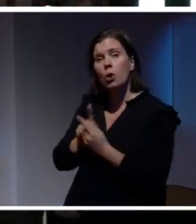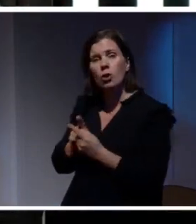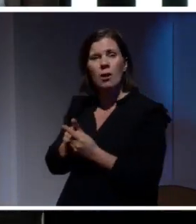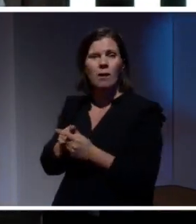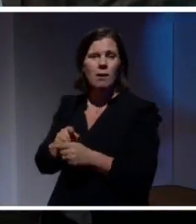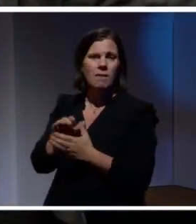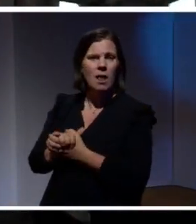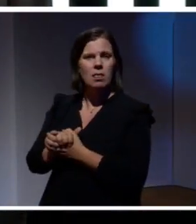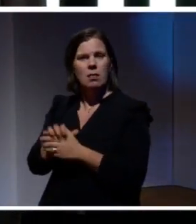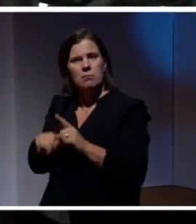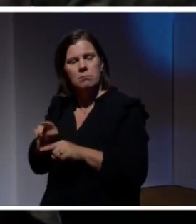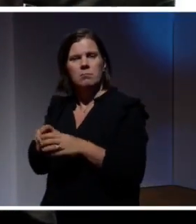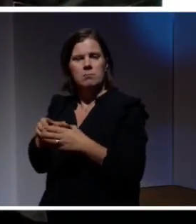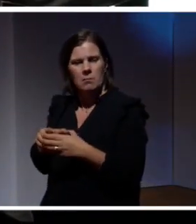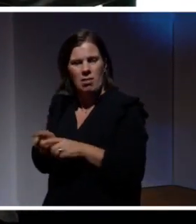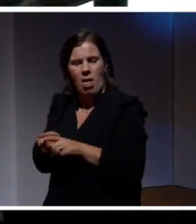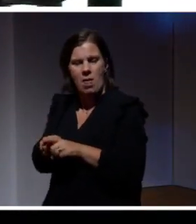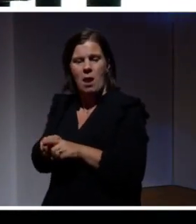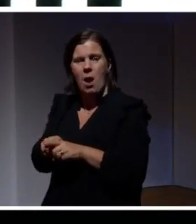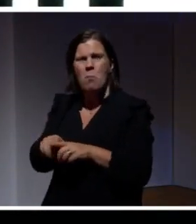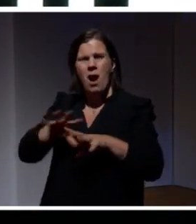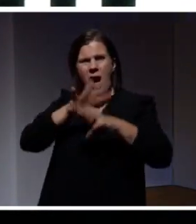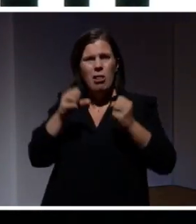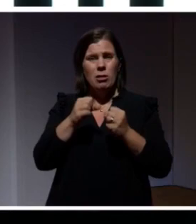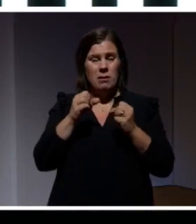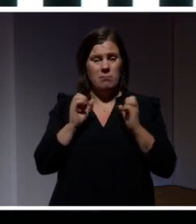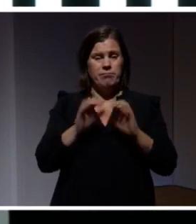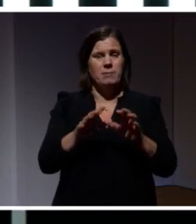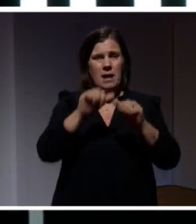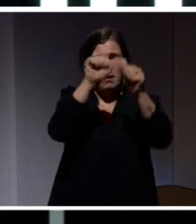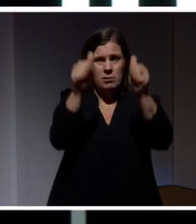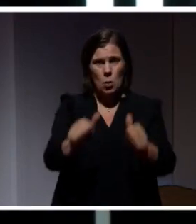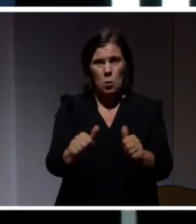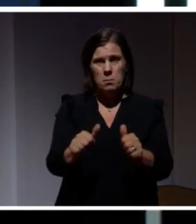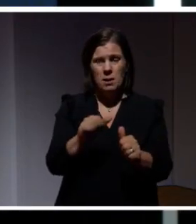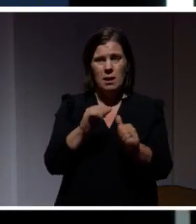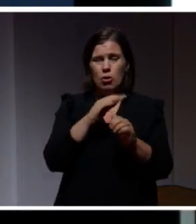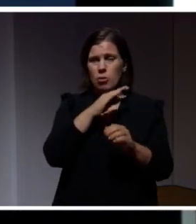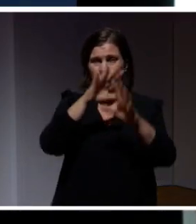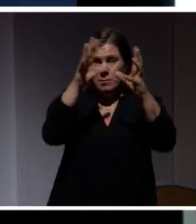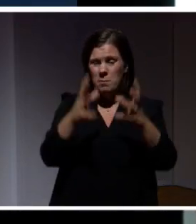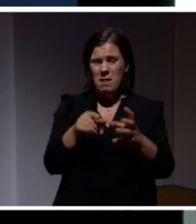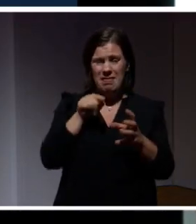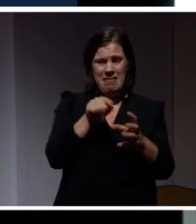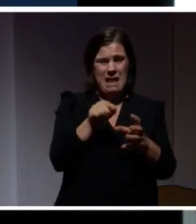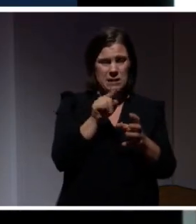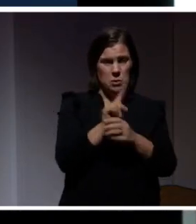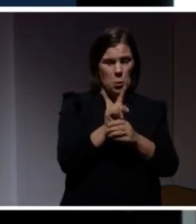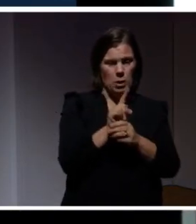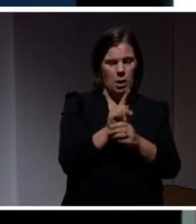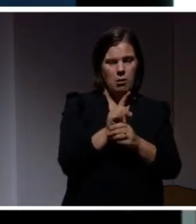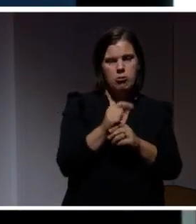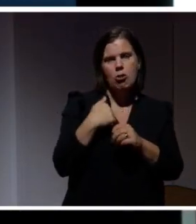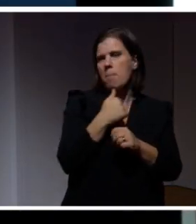kära. Om allt det ryms i ett stort granitblock. Och sen just för den här stunden så väljer jag att visa